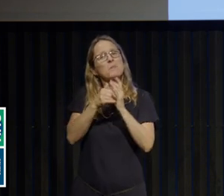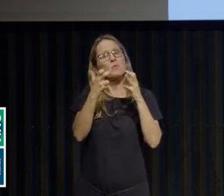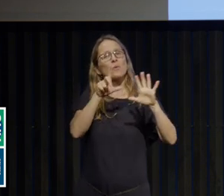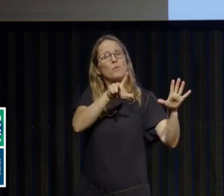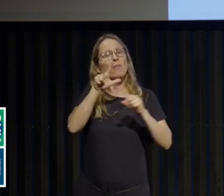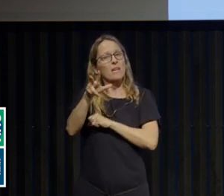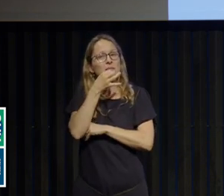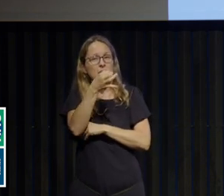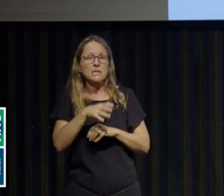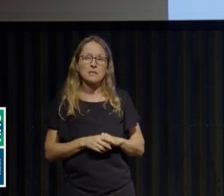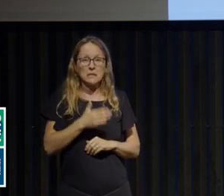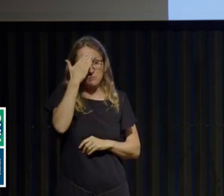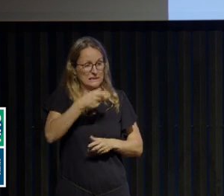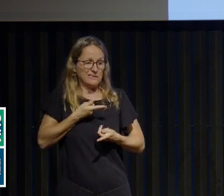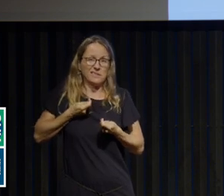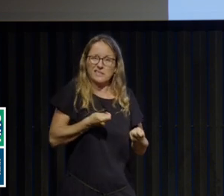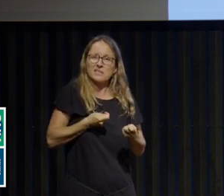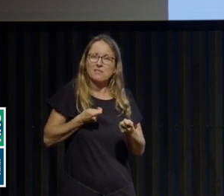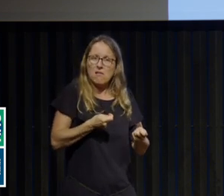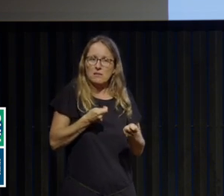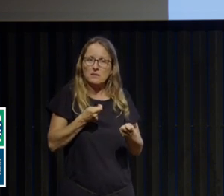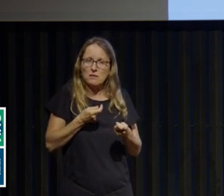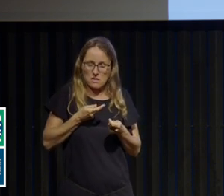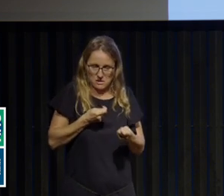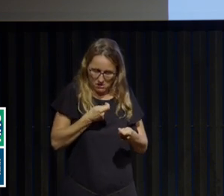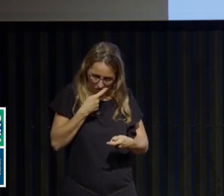dire l'excès d'insistance crée un excès de résistance.